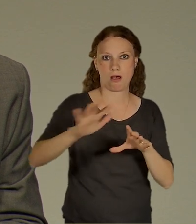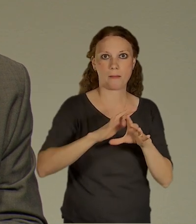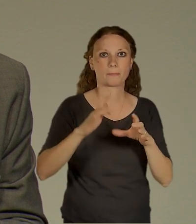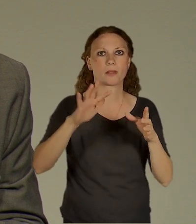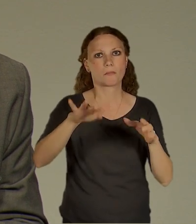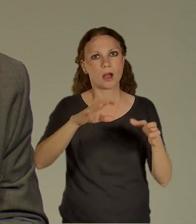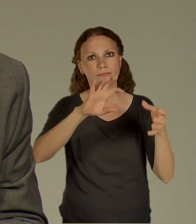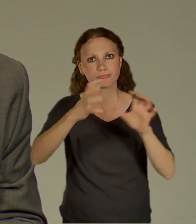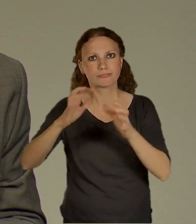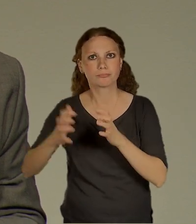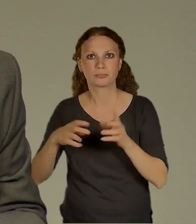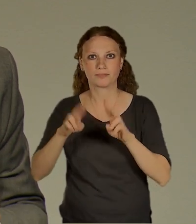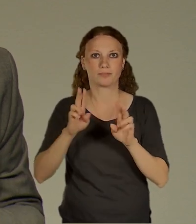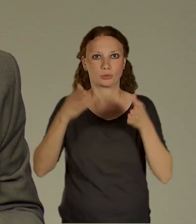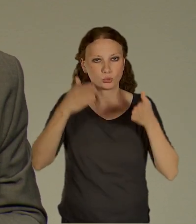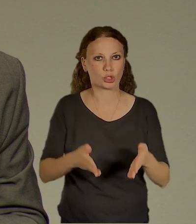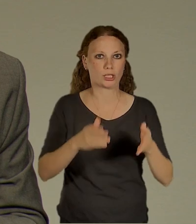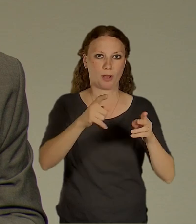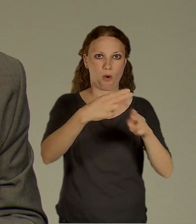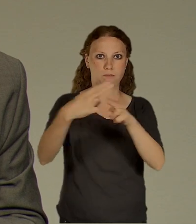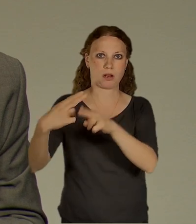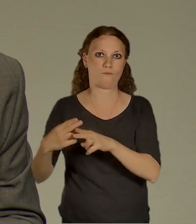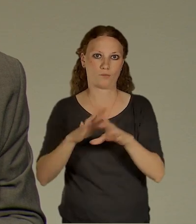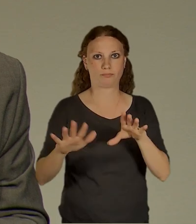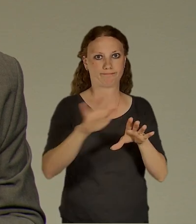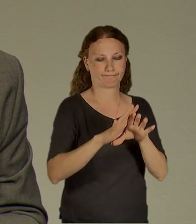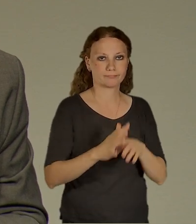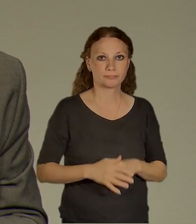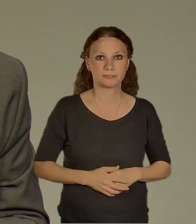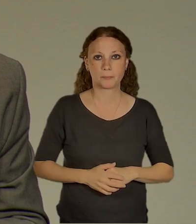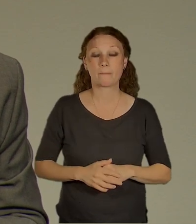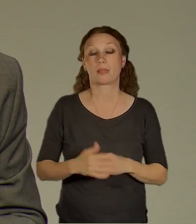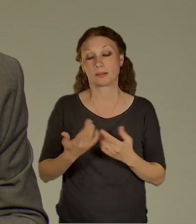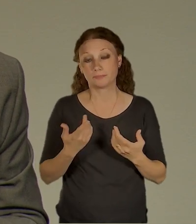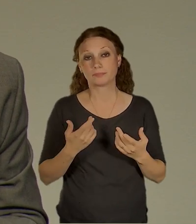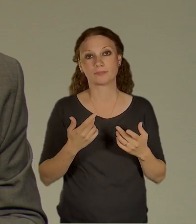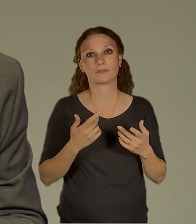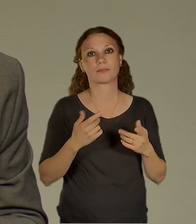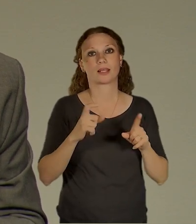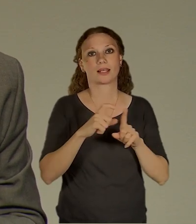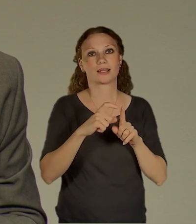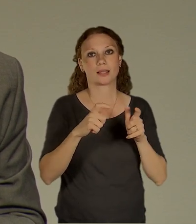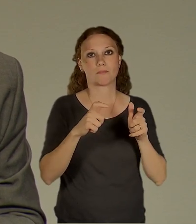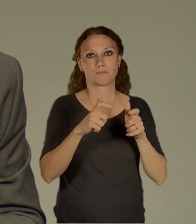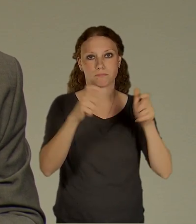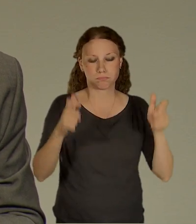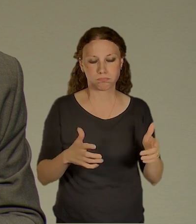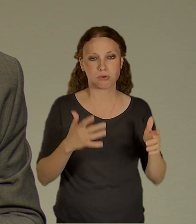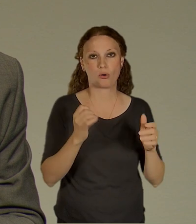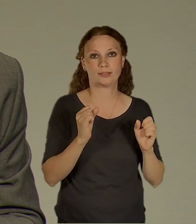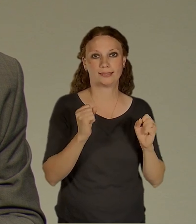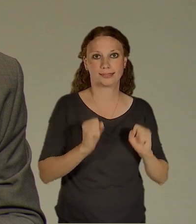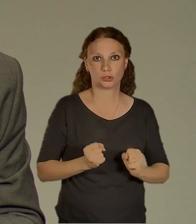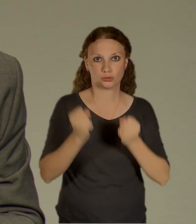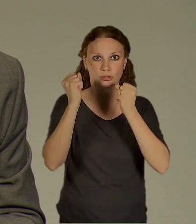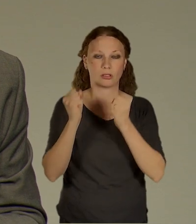o tomhle směru se neuvažuje a vlastně kromě toho depa zličín se předpokládá, že vlastně ten zličín je vlastně ten poslední záchytnej bod toho